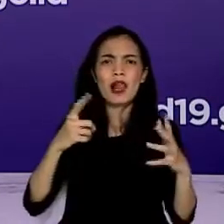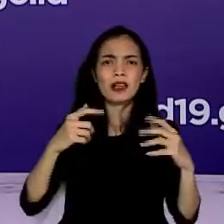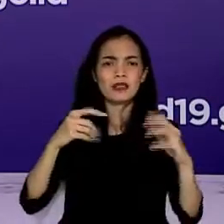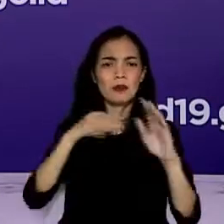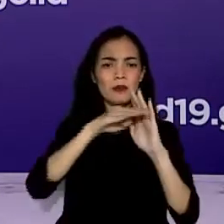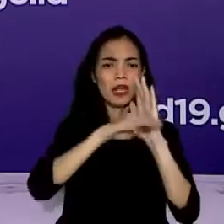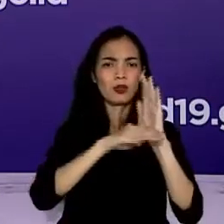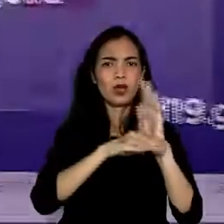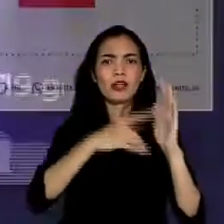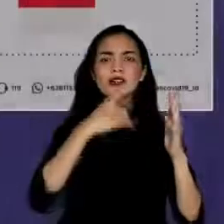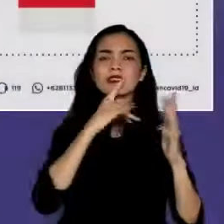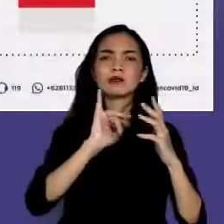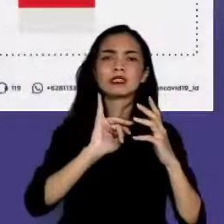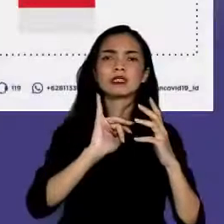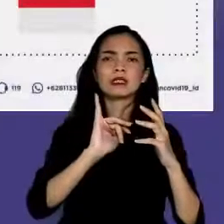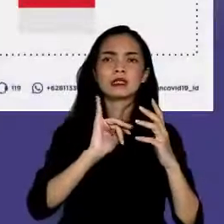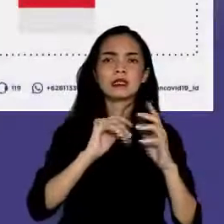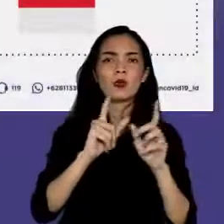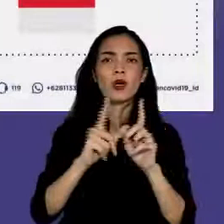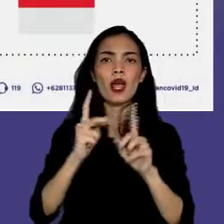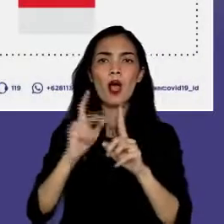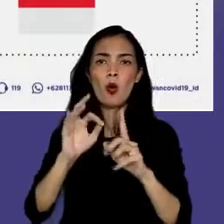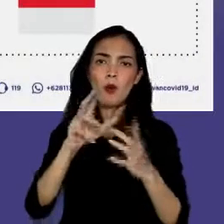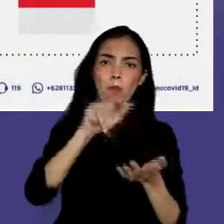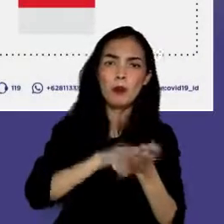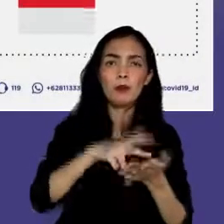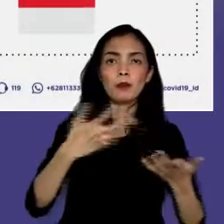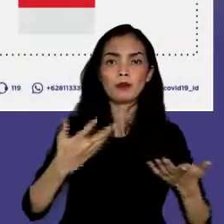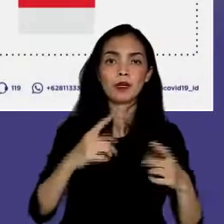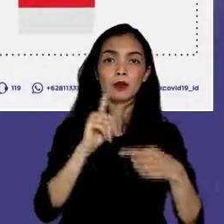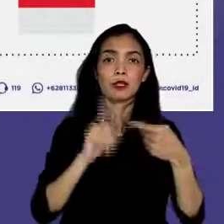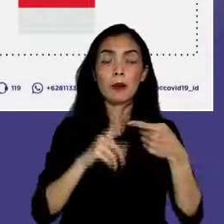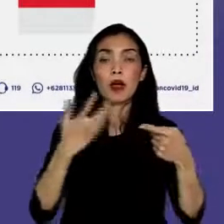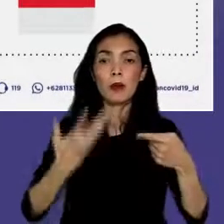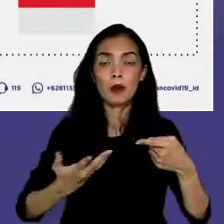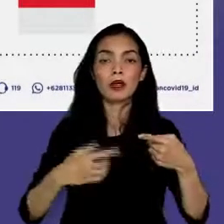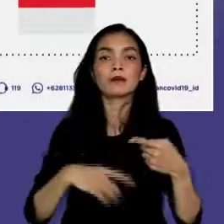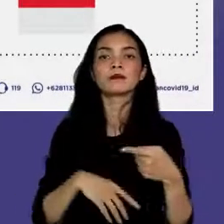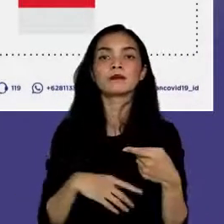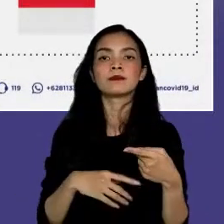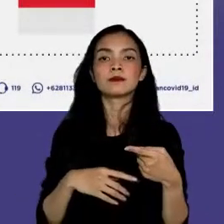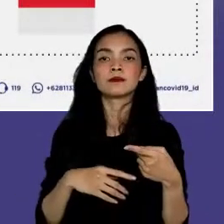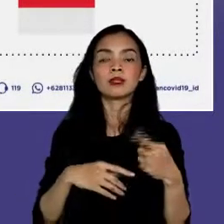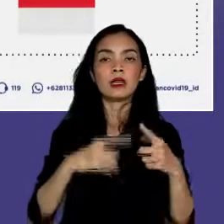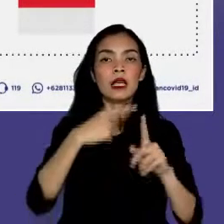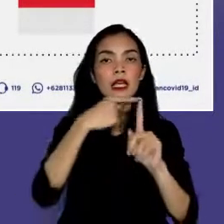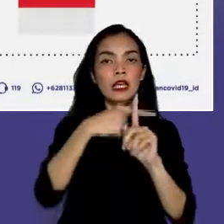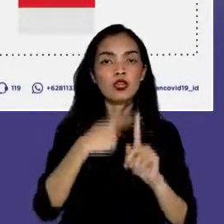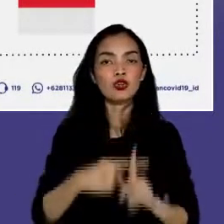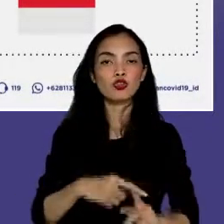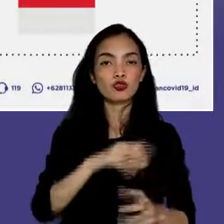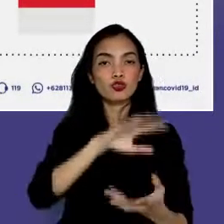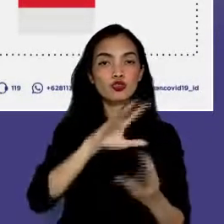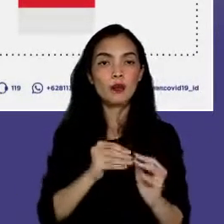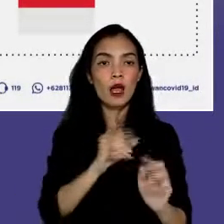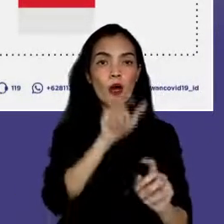masyarakat yang ditetapkan oleh WHO, yaitu yang pertama, yaitu perhitungan tren kasus dan indikator